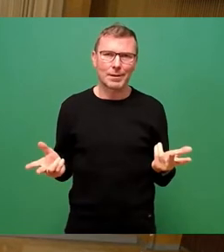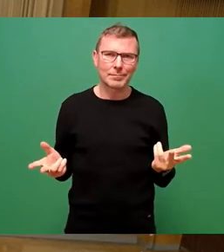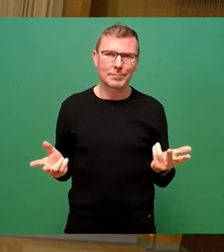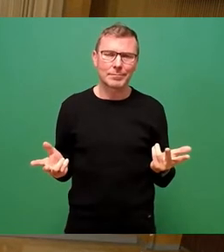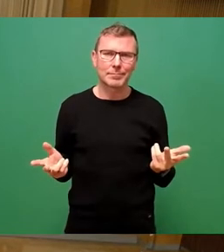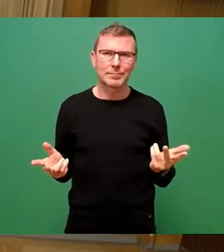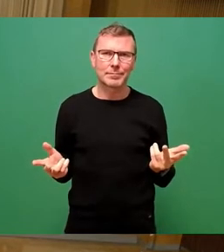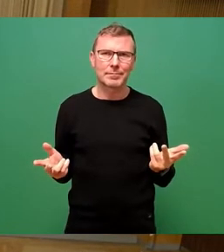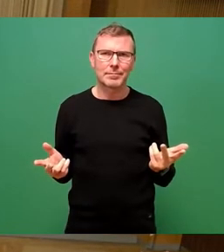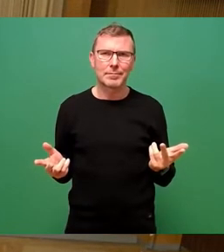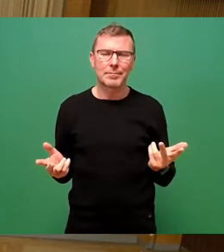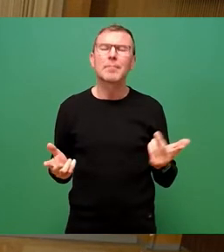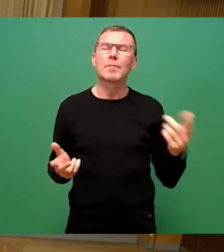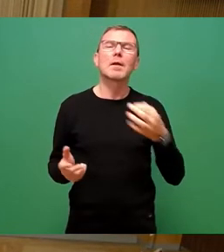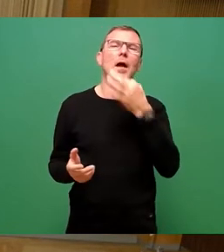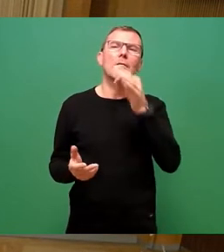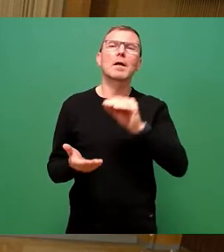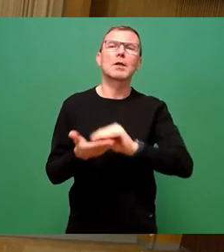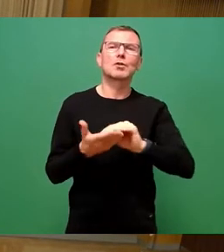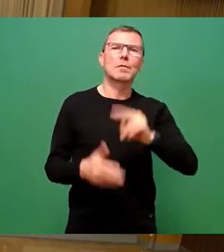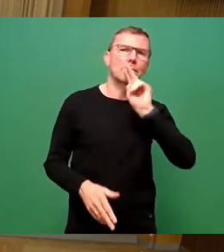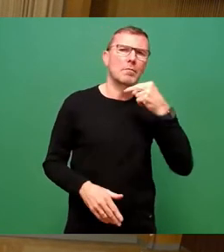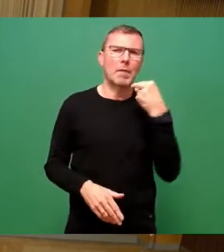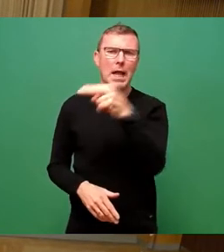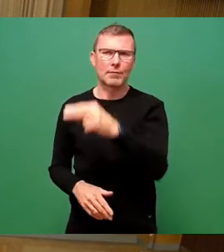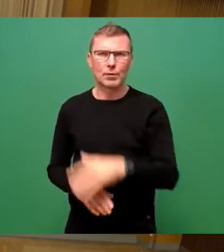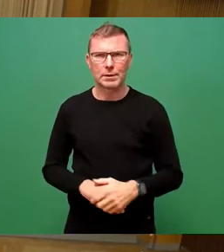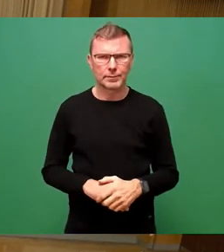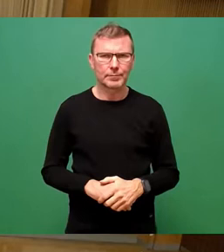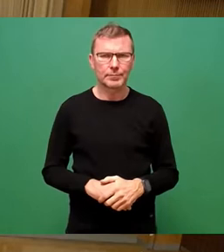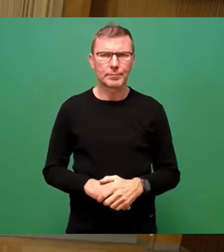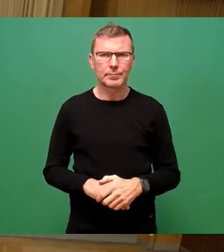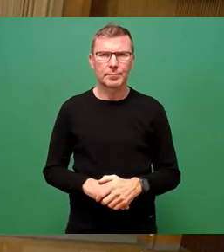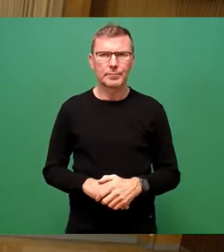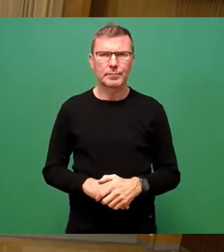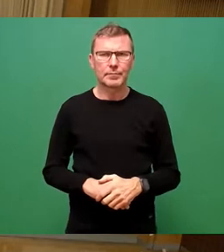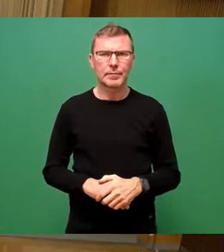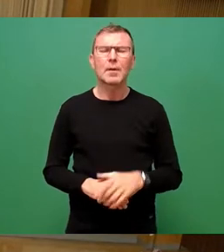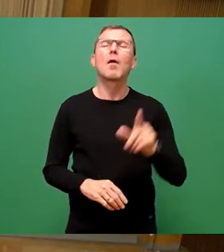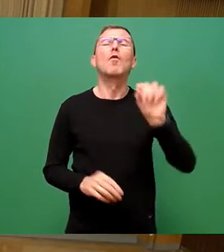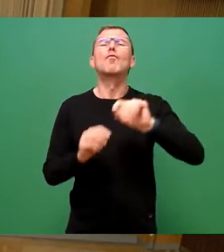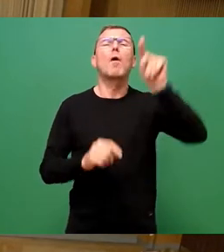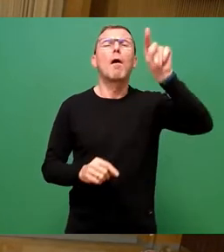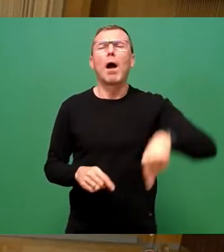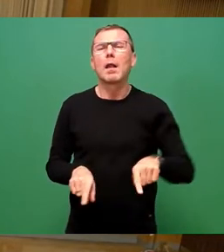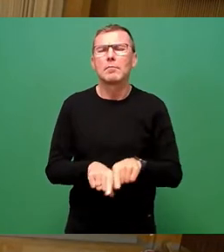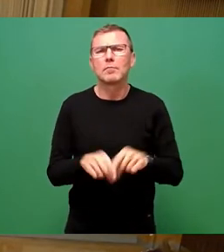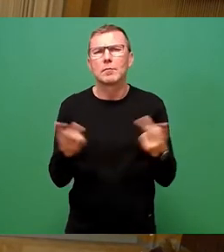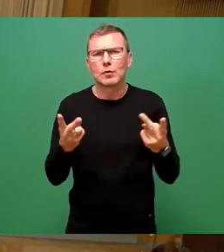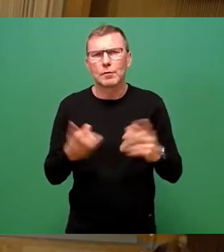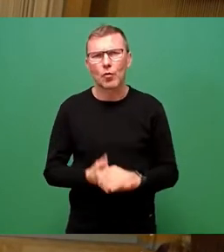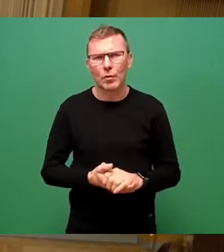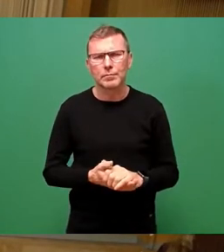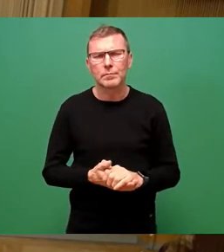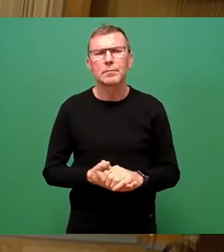die Frage schriftlich ihm beantworten, wie ich das schon eingangs gesagt habe, was für alle natürlich gilt. Ich darf